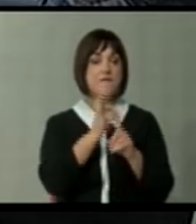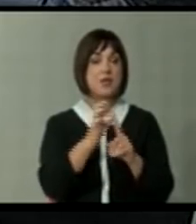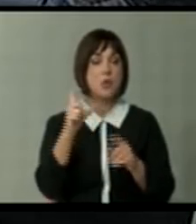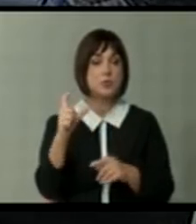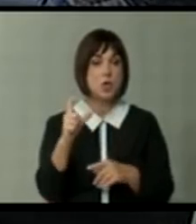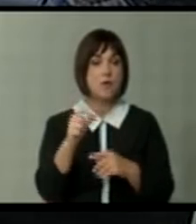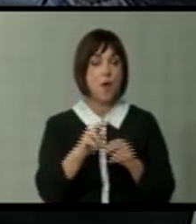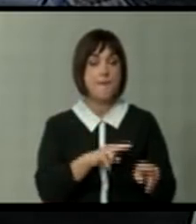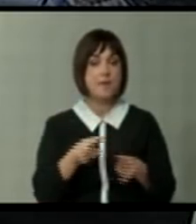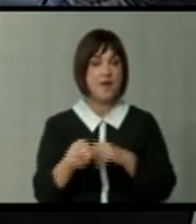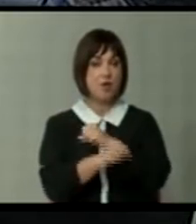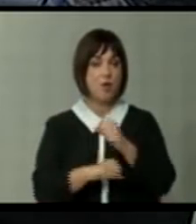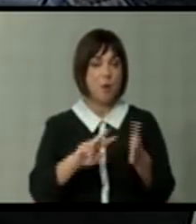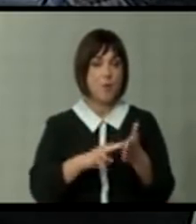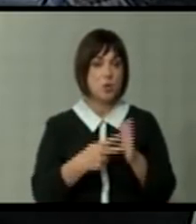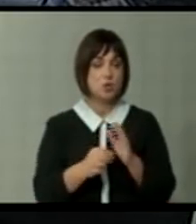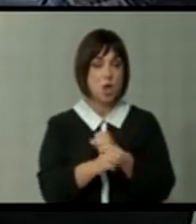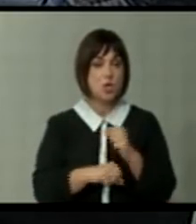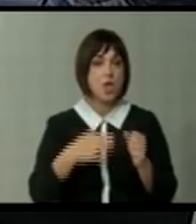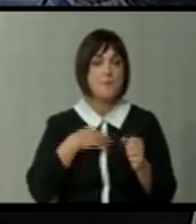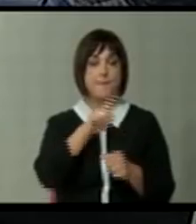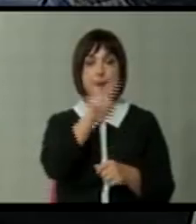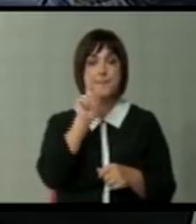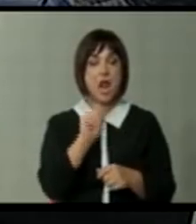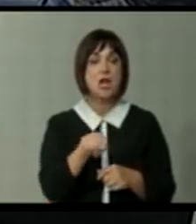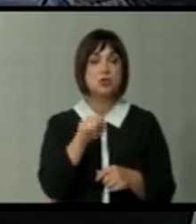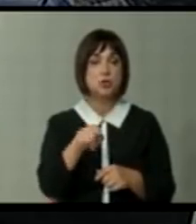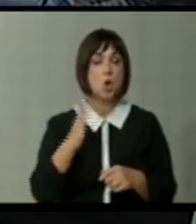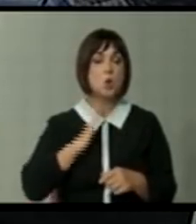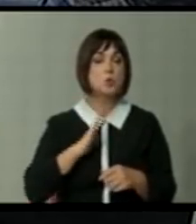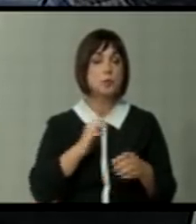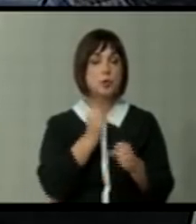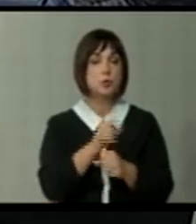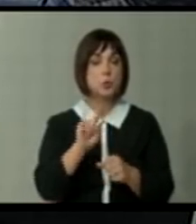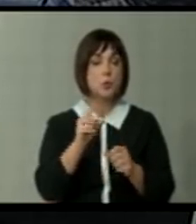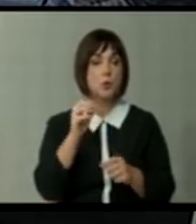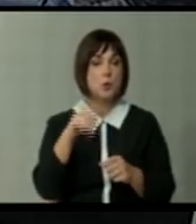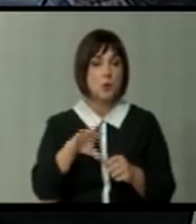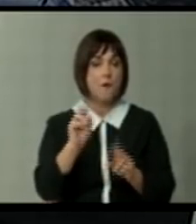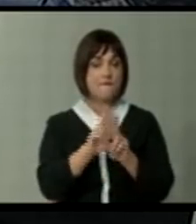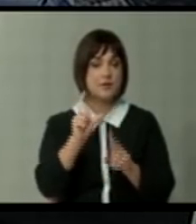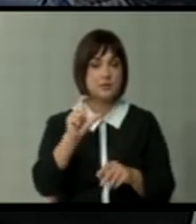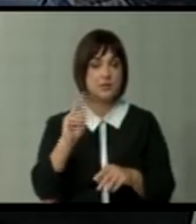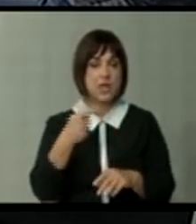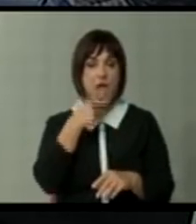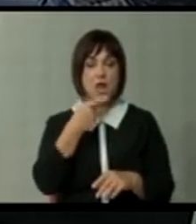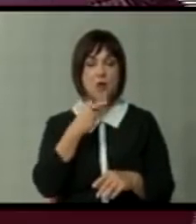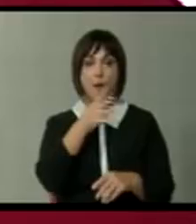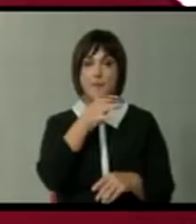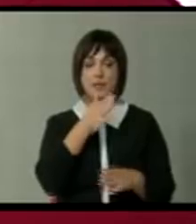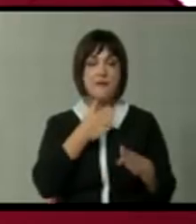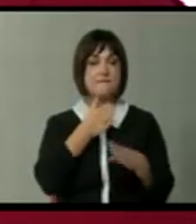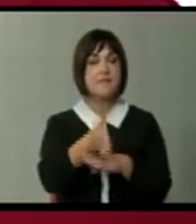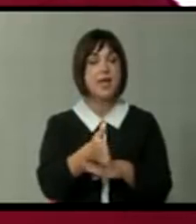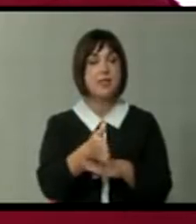Стојковски од правен факултет на политички науки и имам прашање до господина Дујовски. Рековте дека Македонија би